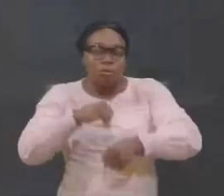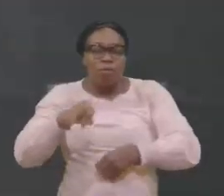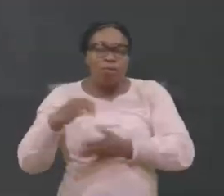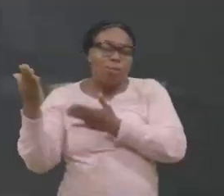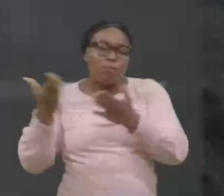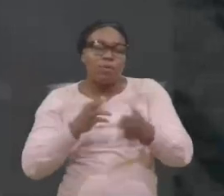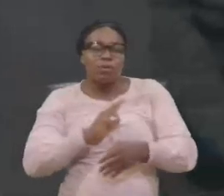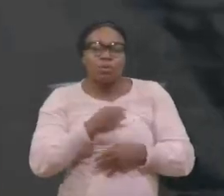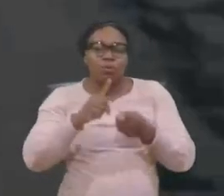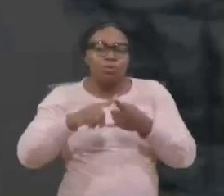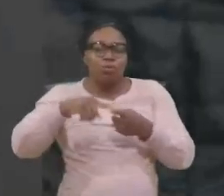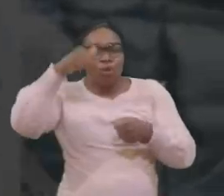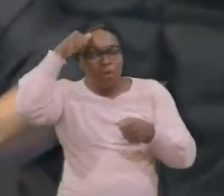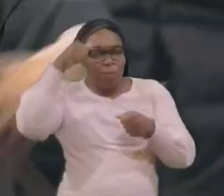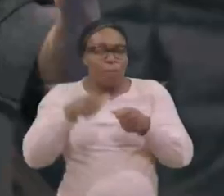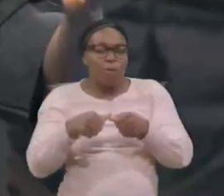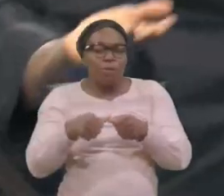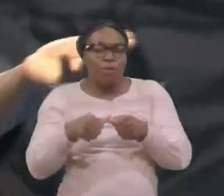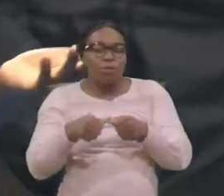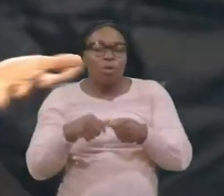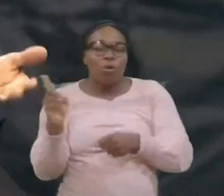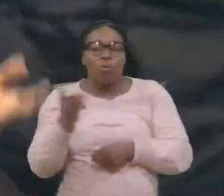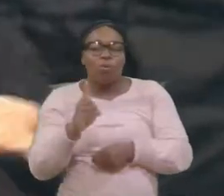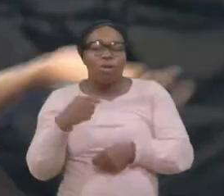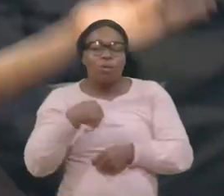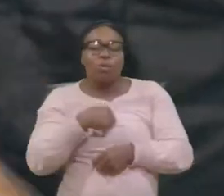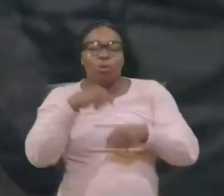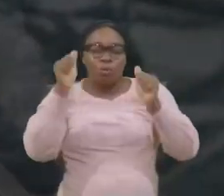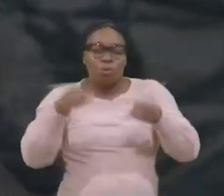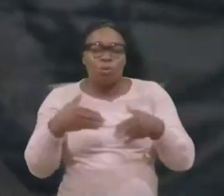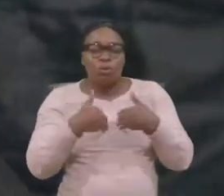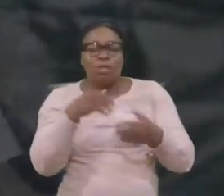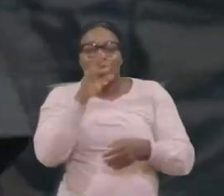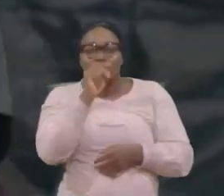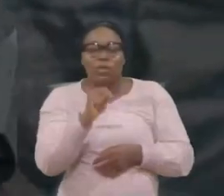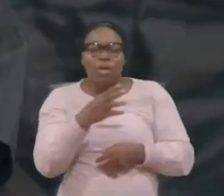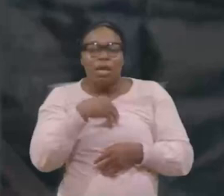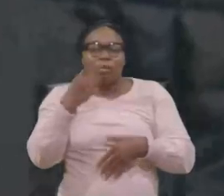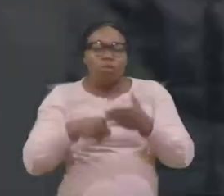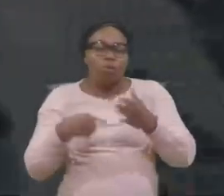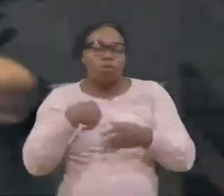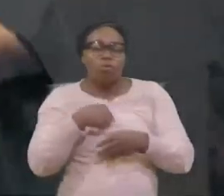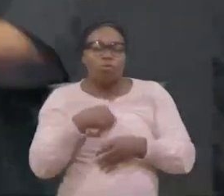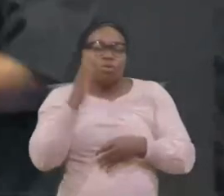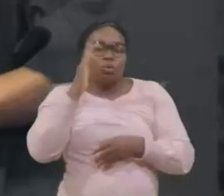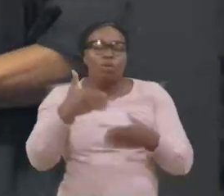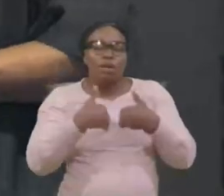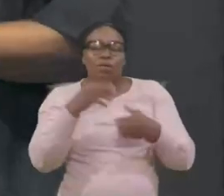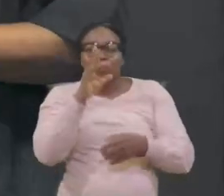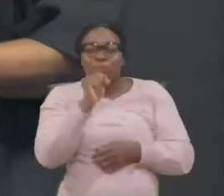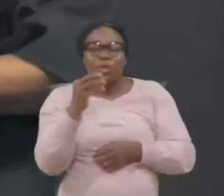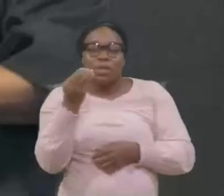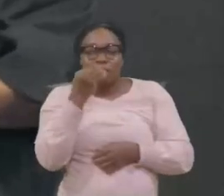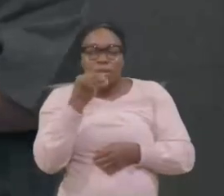ramène à nous souvenir ce que nous serons en train de manger ce que nous serons en train de jouir